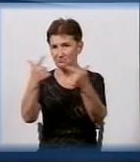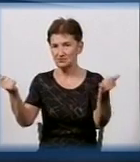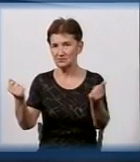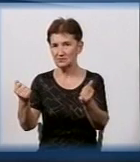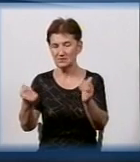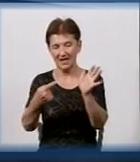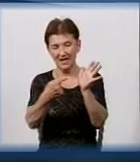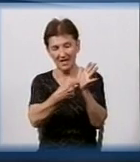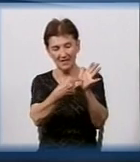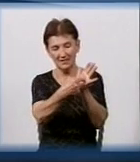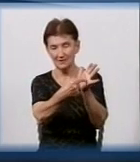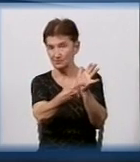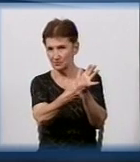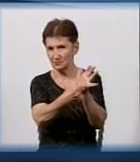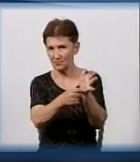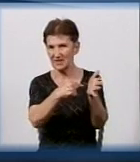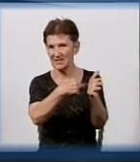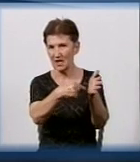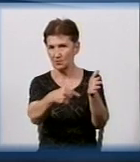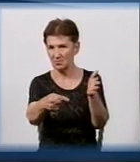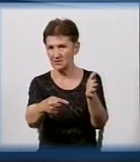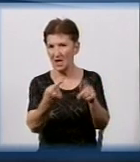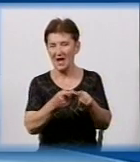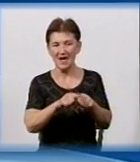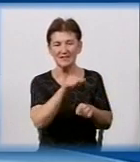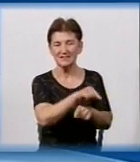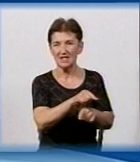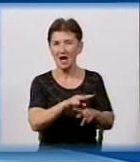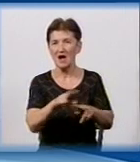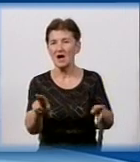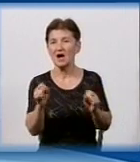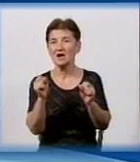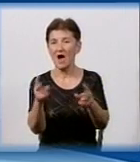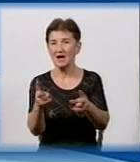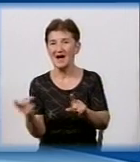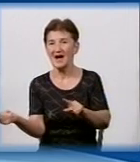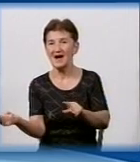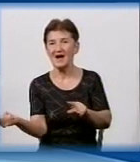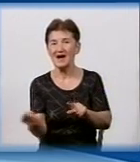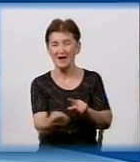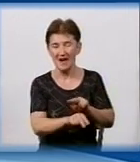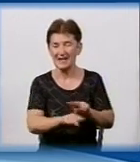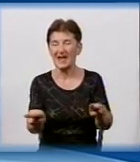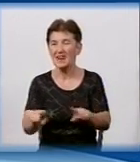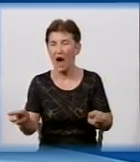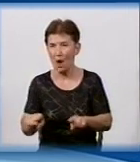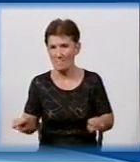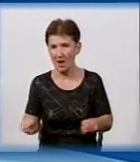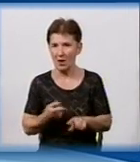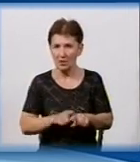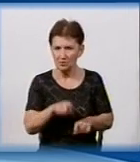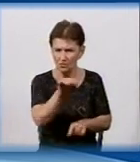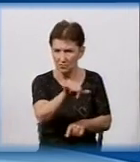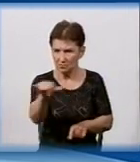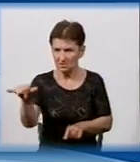такі-то написи, які ви можете побачити біля свого будинку, це реклама наркотичних очовин, ваші діти можуть їх потім купувати в інтернеті. Ось